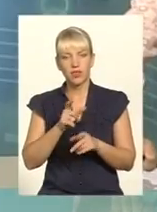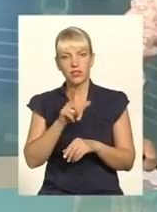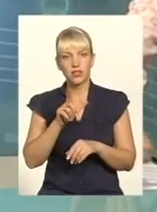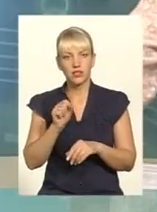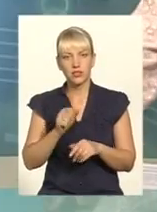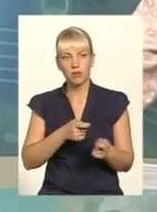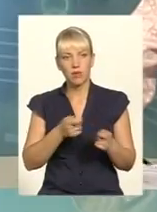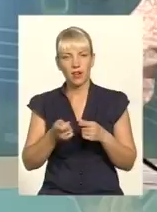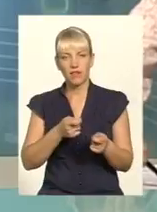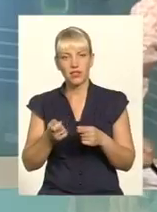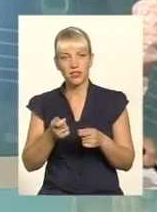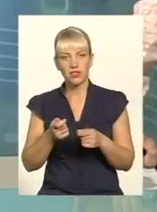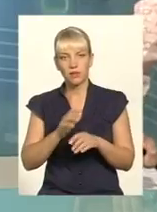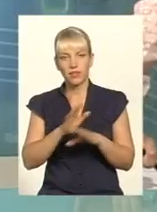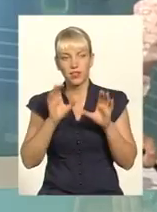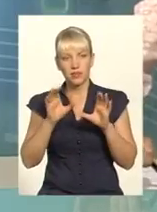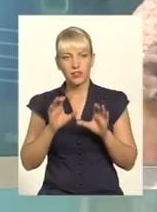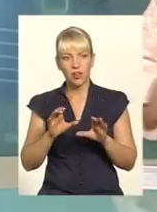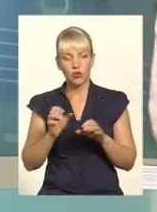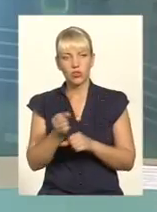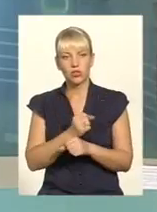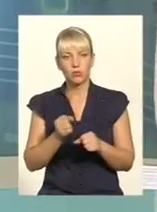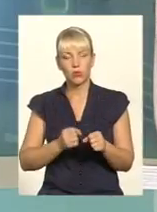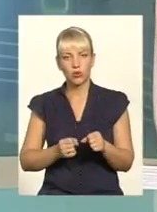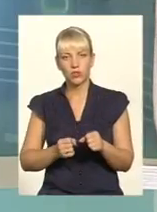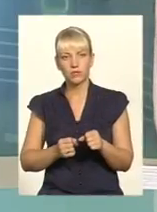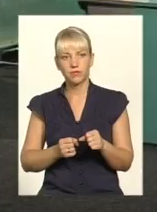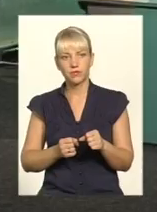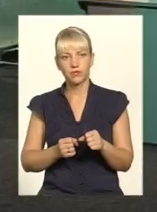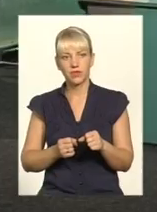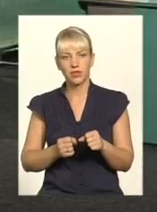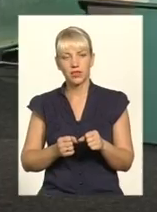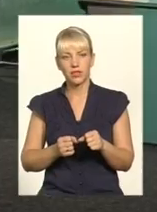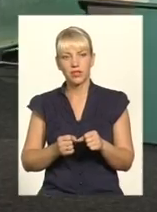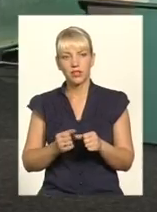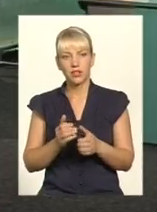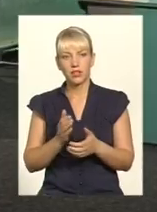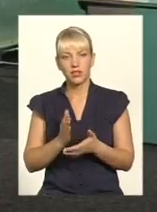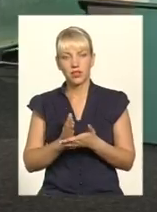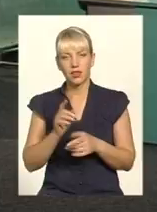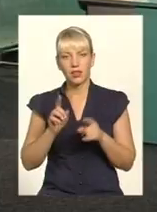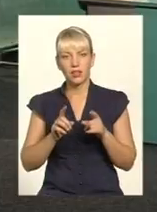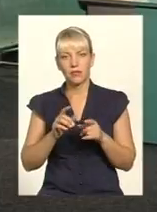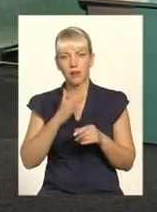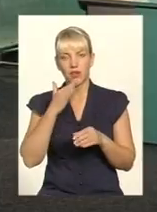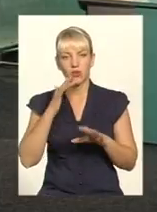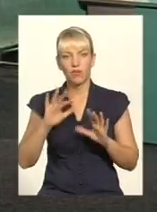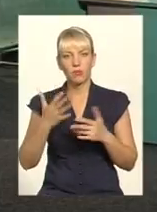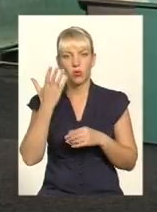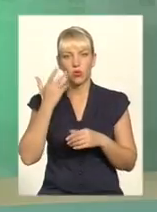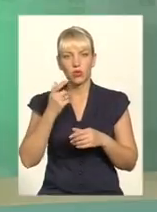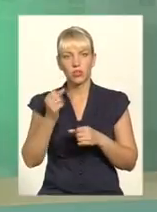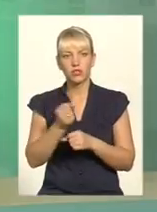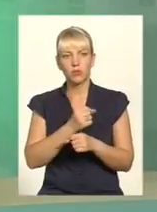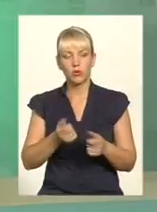перевезенням незаконним зброєю, нелегальною зброєю? Ну, є неподинокі випадки, коли зброю привозять